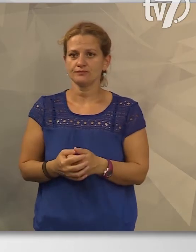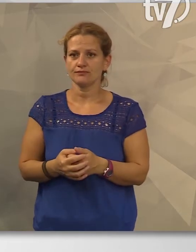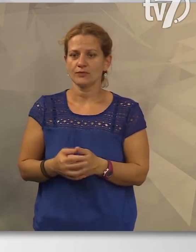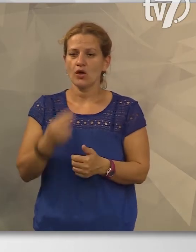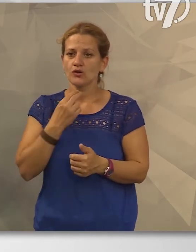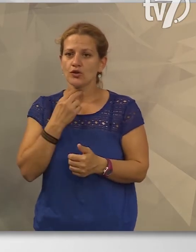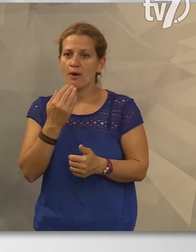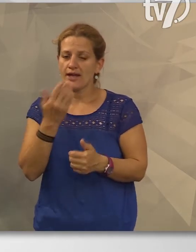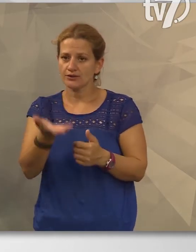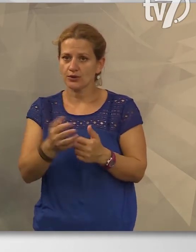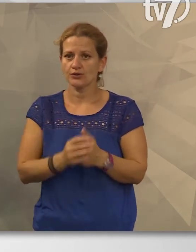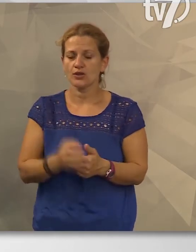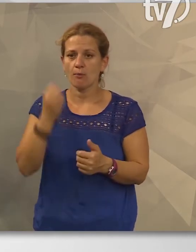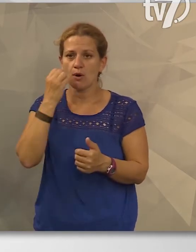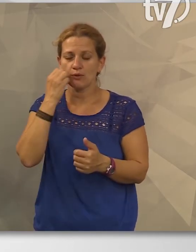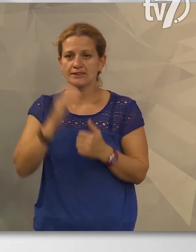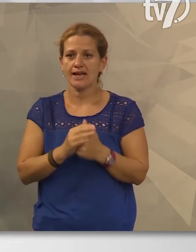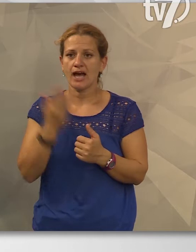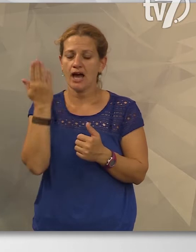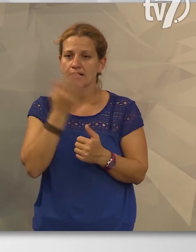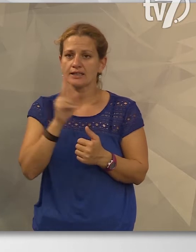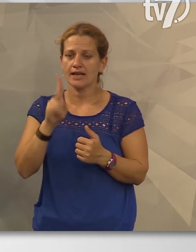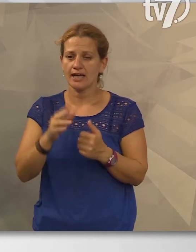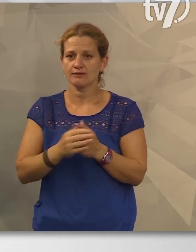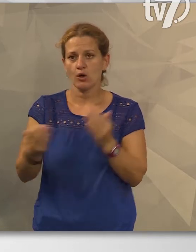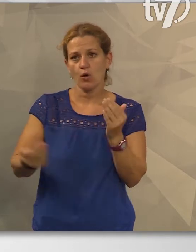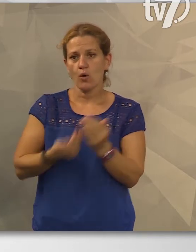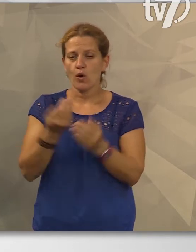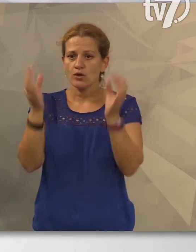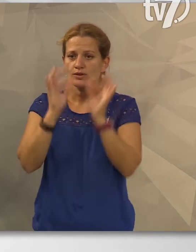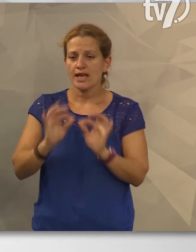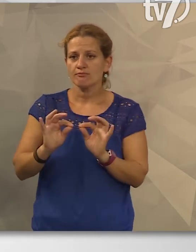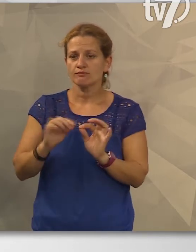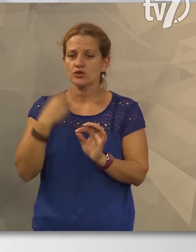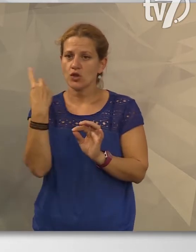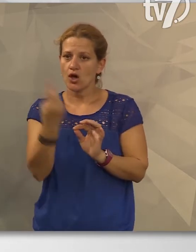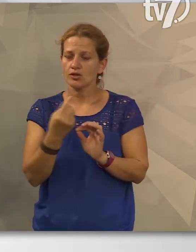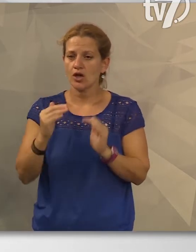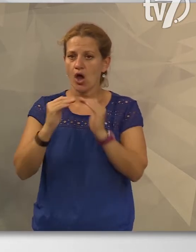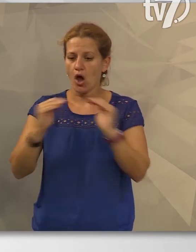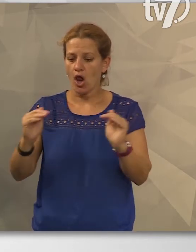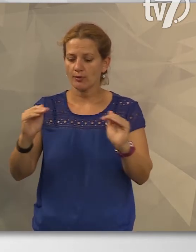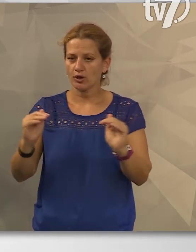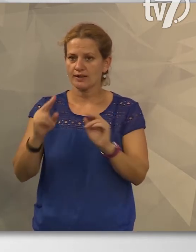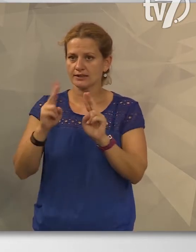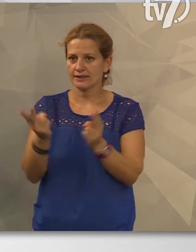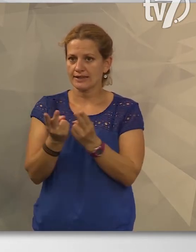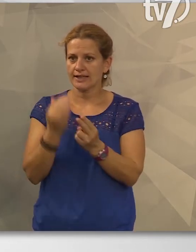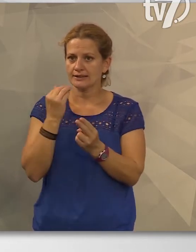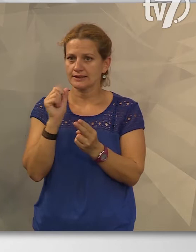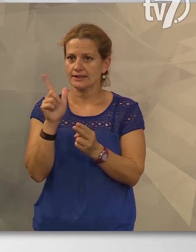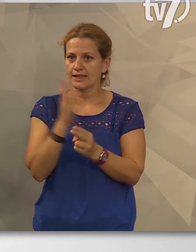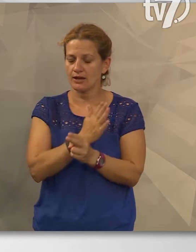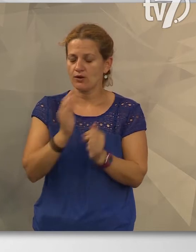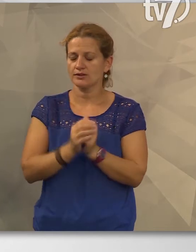Gyoma Endrődön a Mamutek Hungary Kft. új üzemcsarnokának alapkövét tették le kedden délelőtt. A